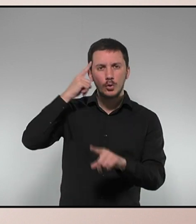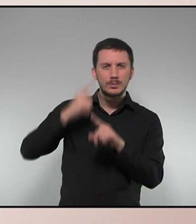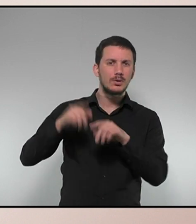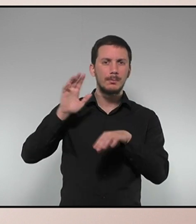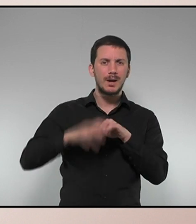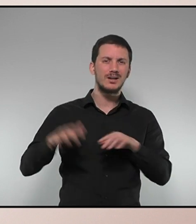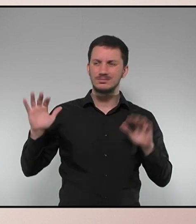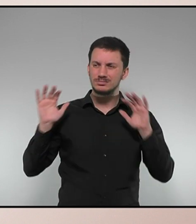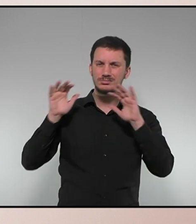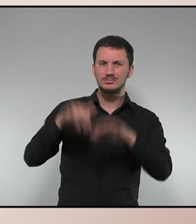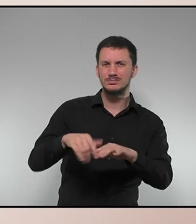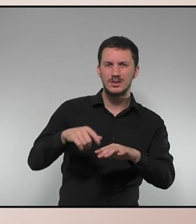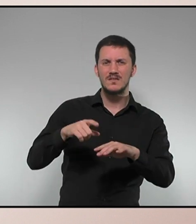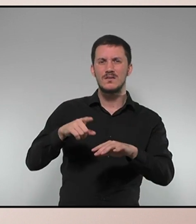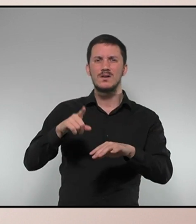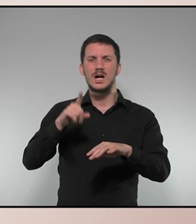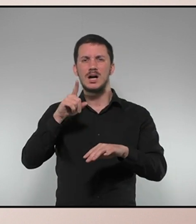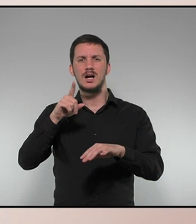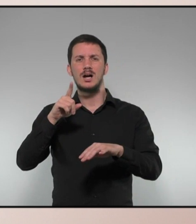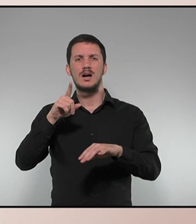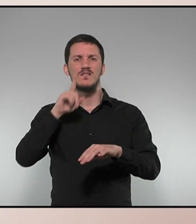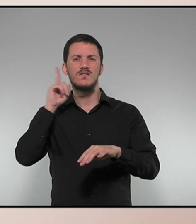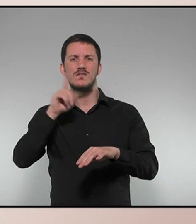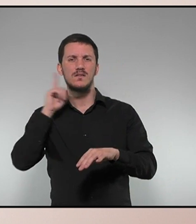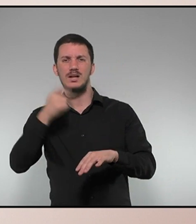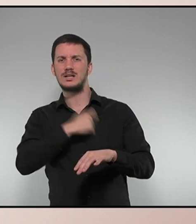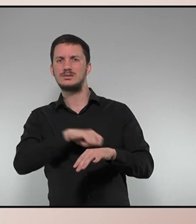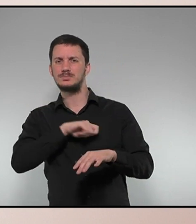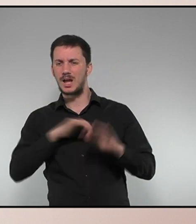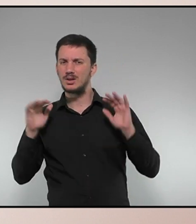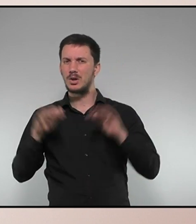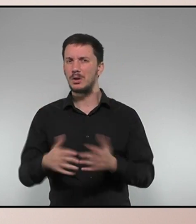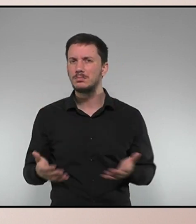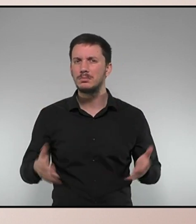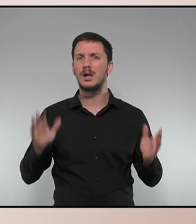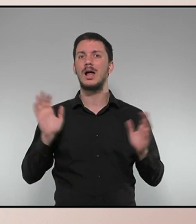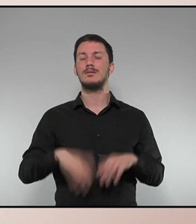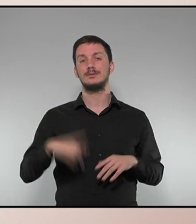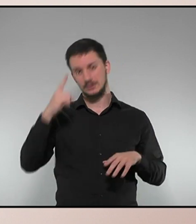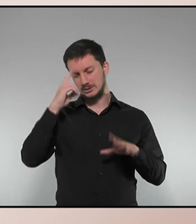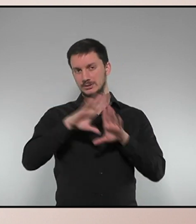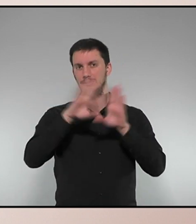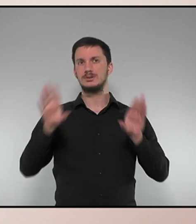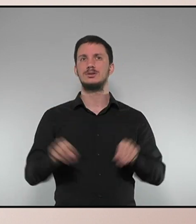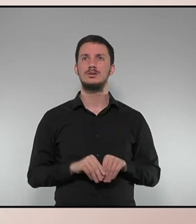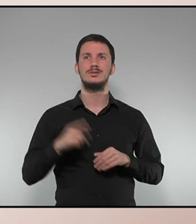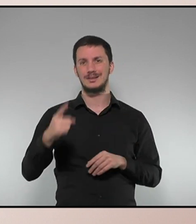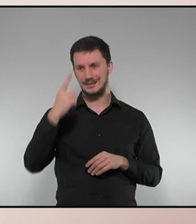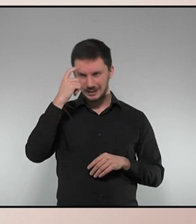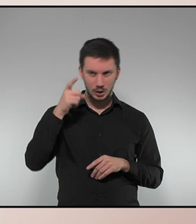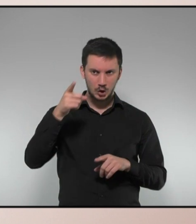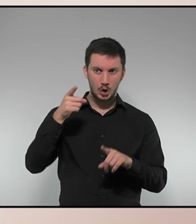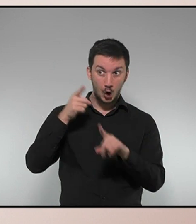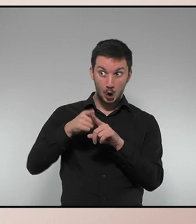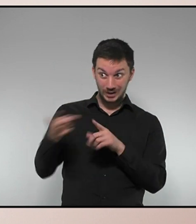cimera Franco-Espanyola? Com valora els resultats? Després de llegir-ne les conclusions vostè creu que els seus objectius es